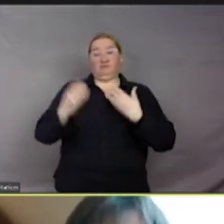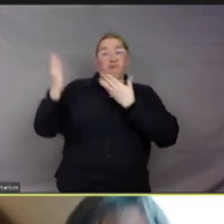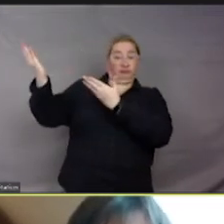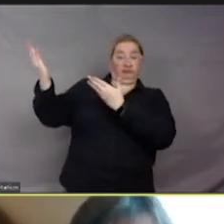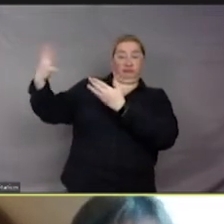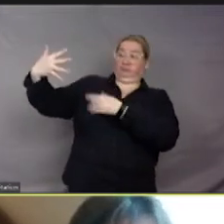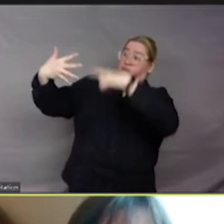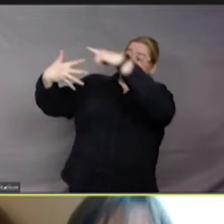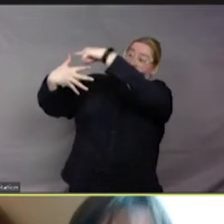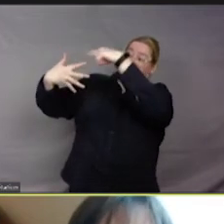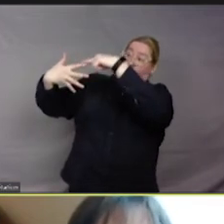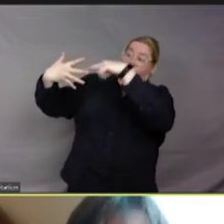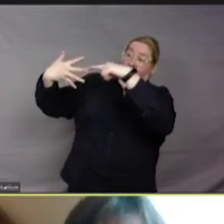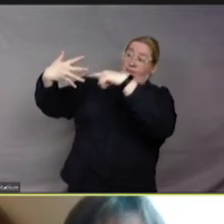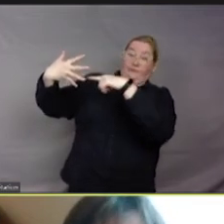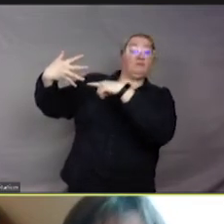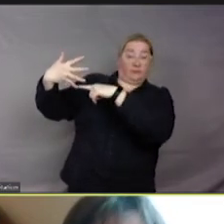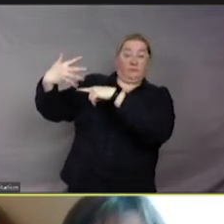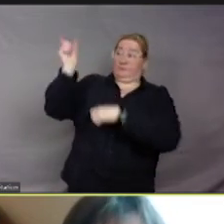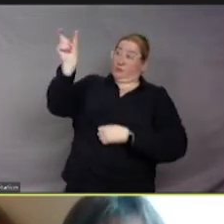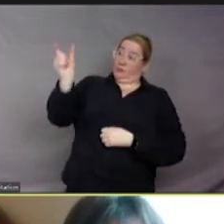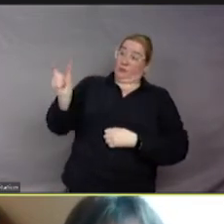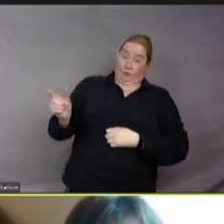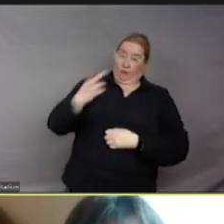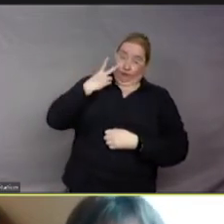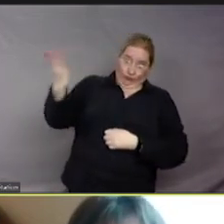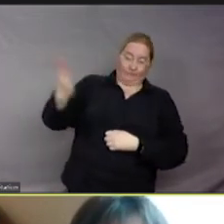being », « sensitive sentient being ».